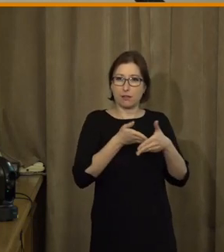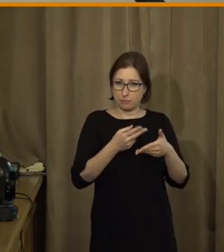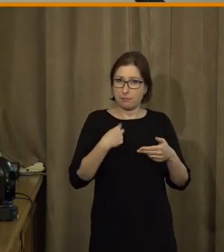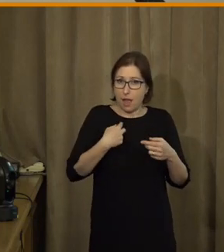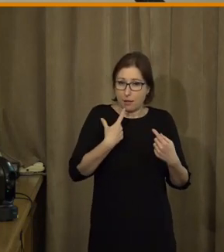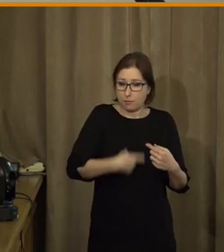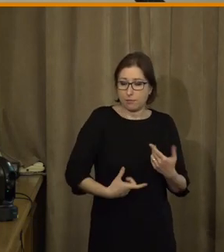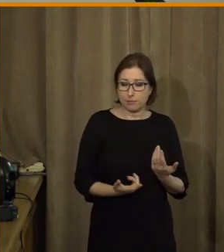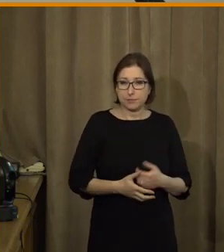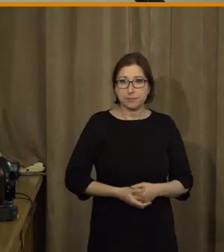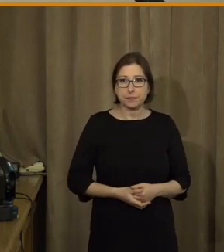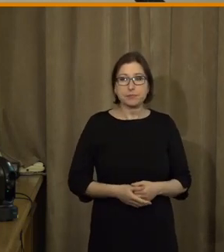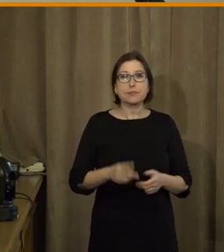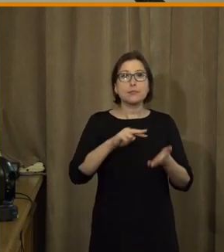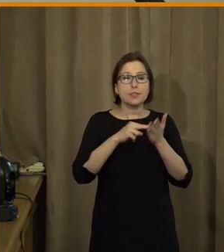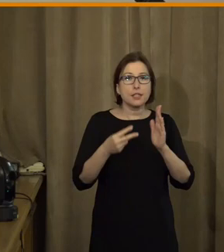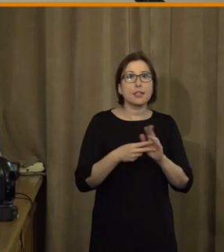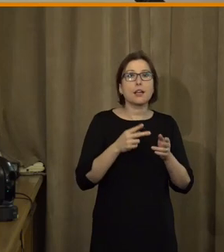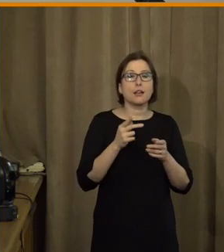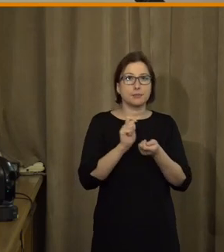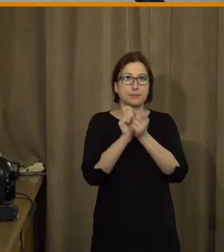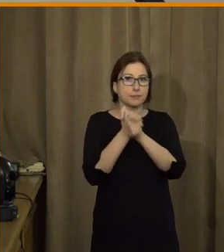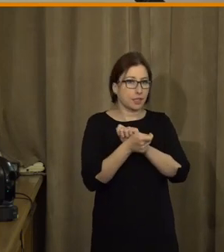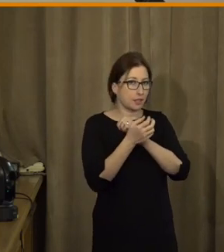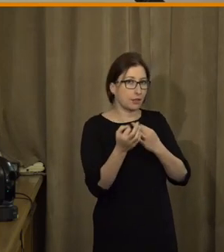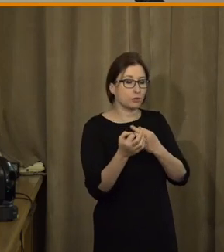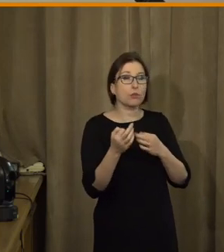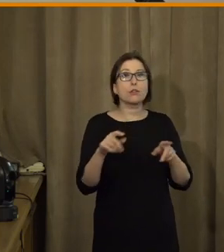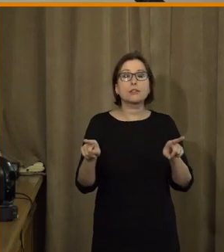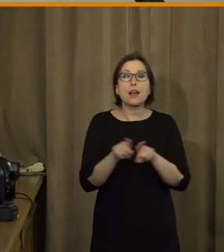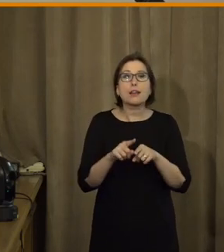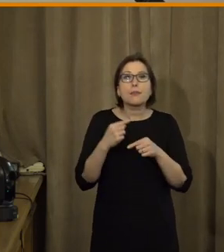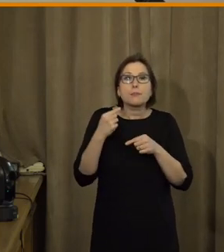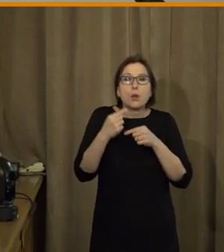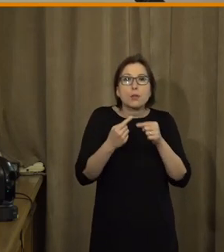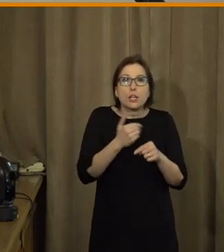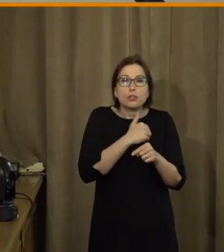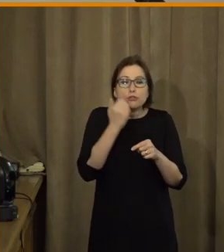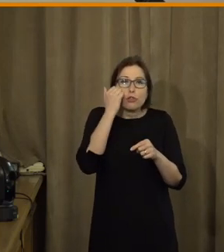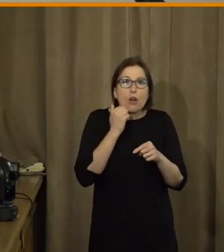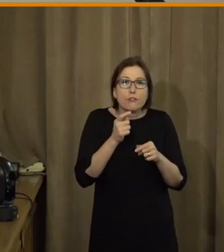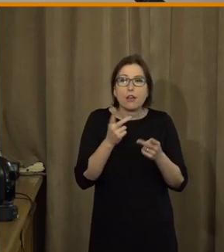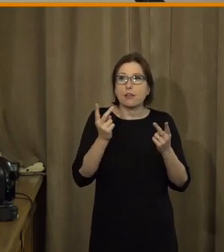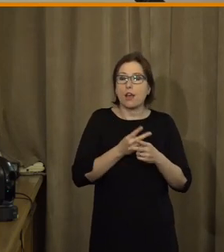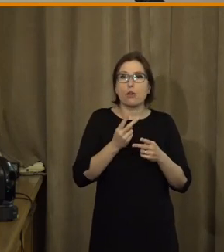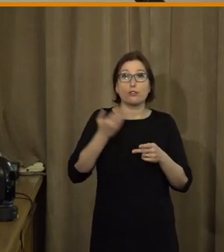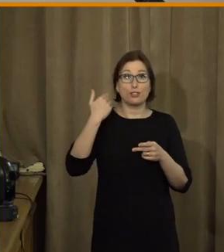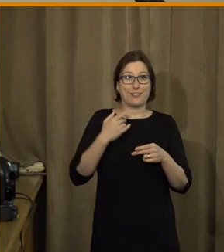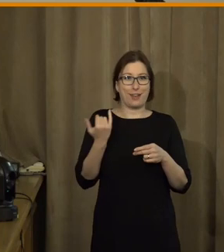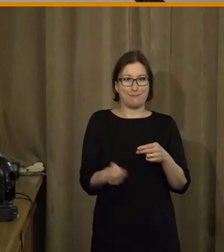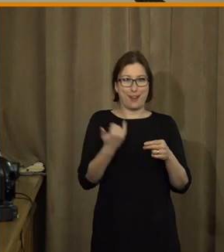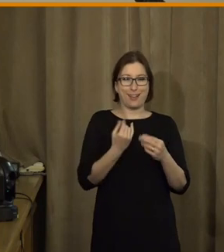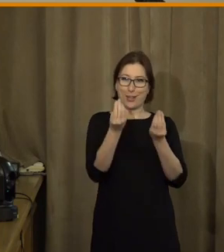Takže, ta proměna technologií, dále tady máme samozřejmě i proměnu člověka, to znamená jako představu, že člověk se v mládí naučí